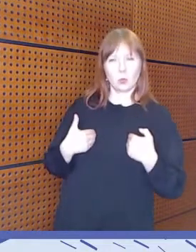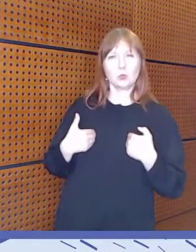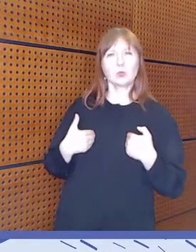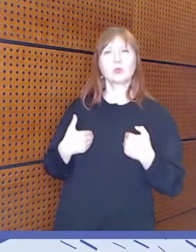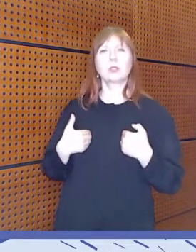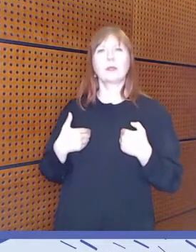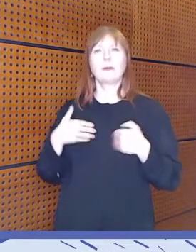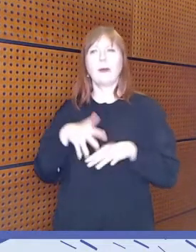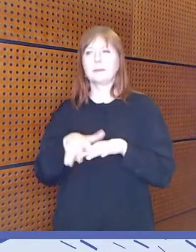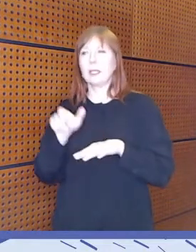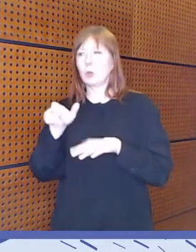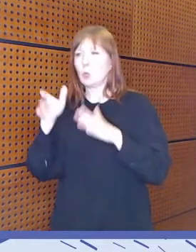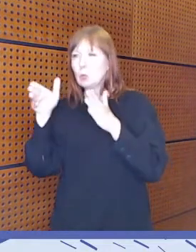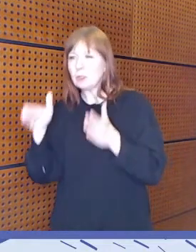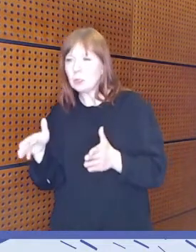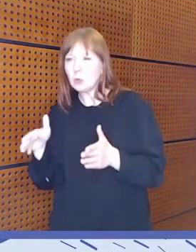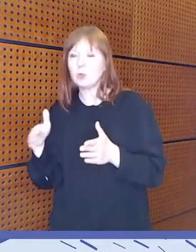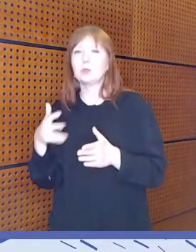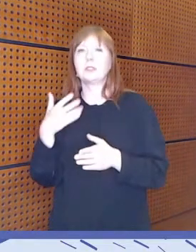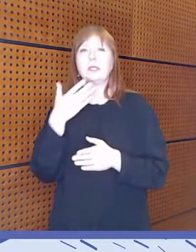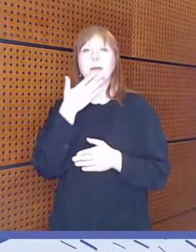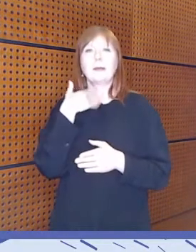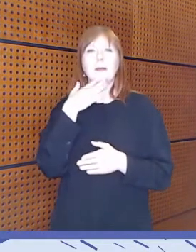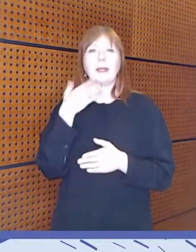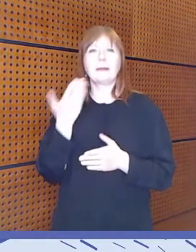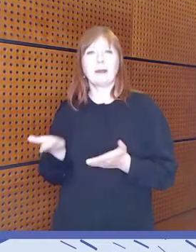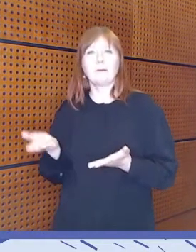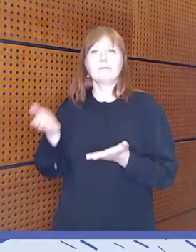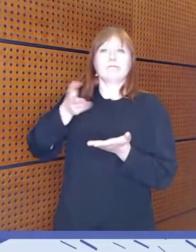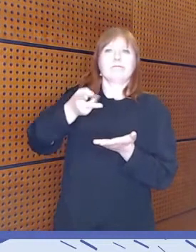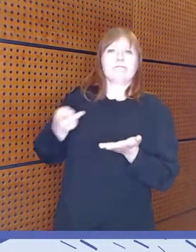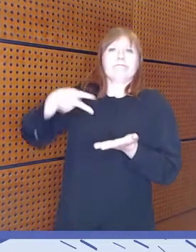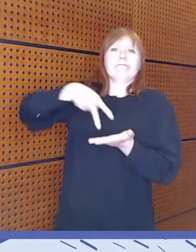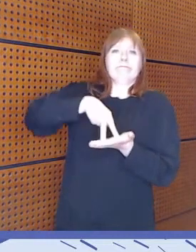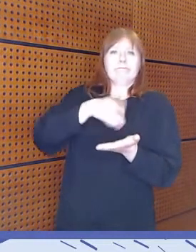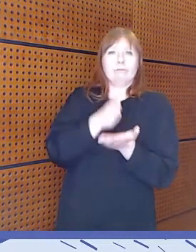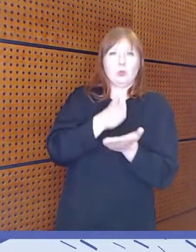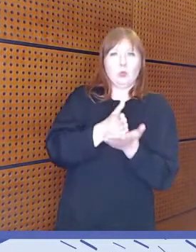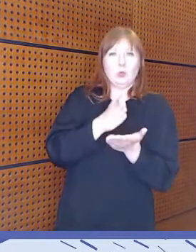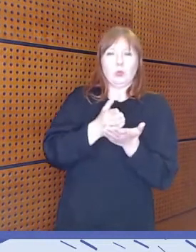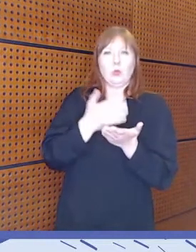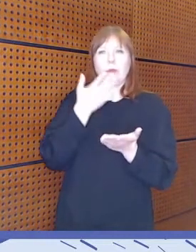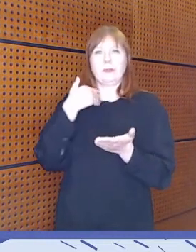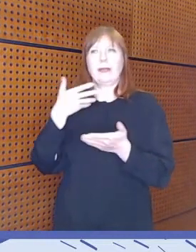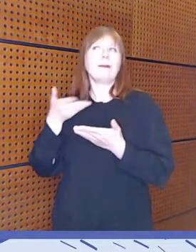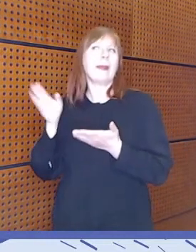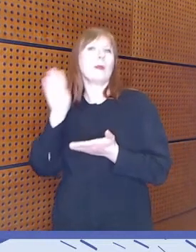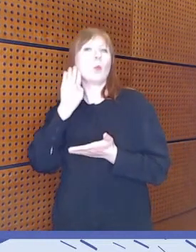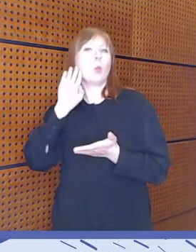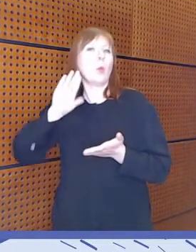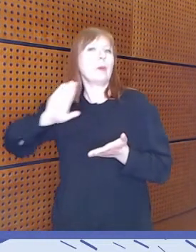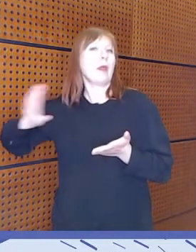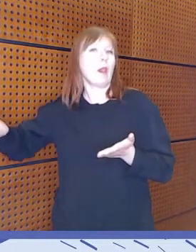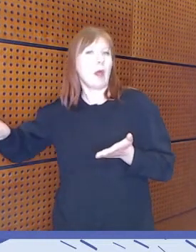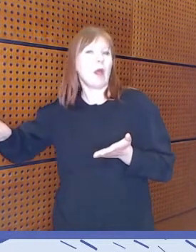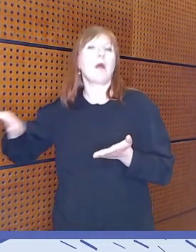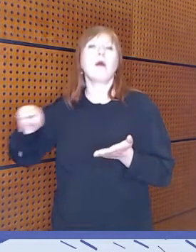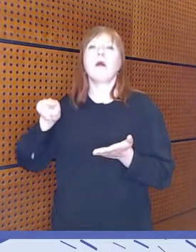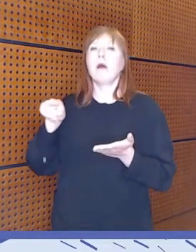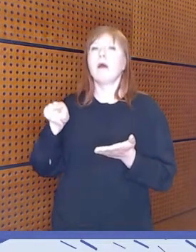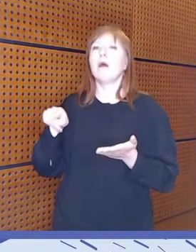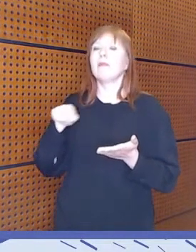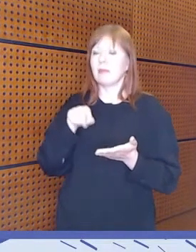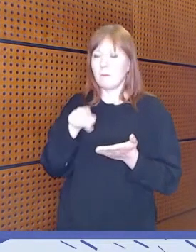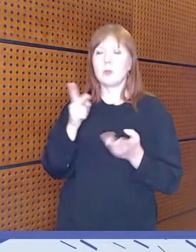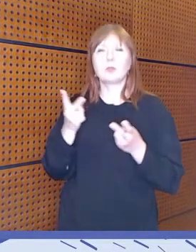on puhumassa ja ketä ei kuulla. Nämä on sellaisia asioita, mihin mä ennen kuin kaikkien pitää varmasti, kun suunnitellaan, kehitetään omaa